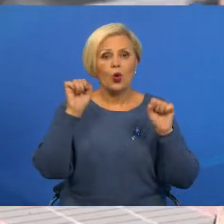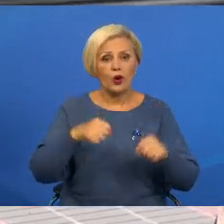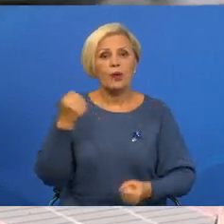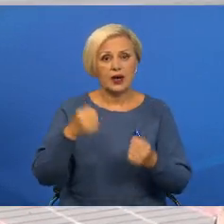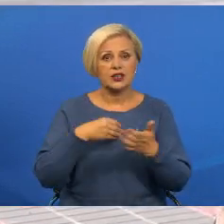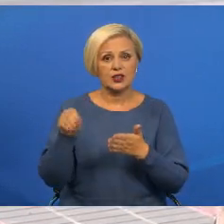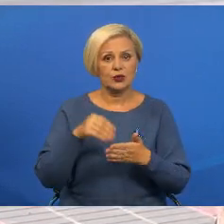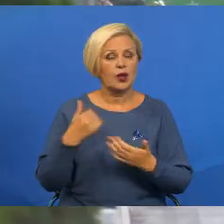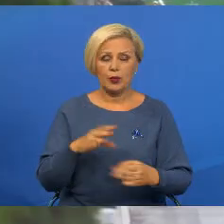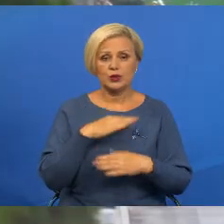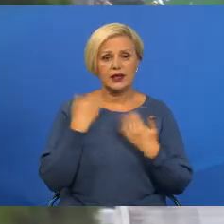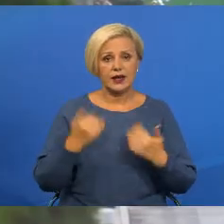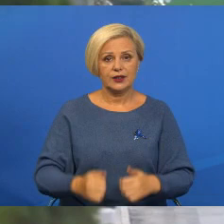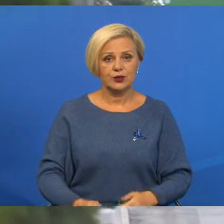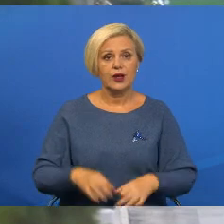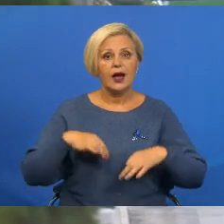приобрести. Я просто не хочу.